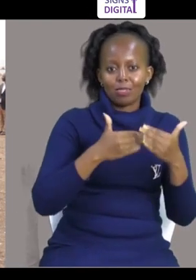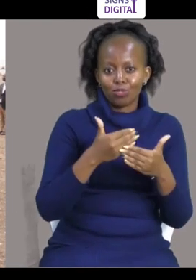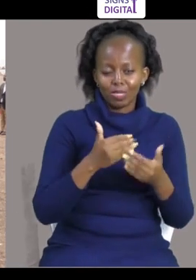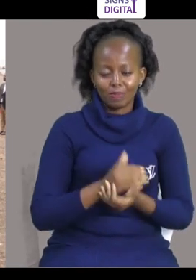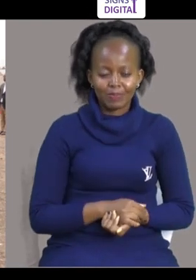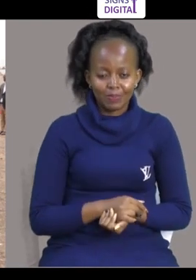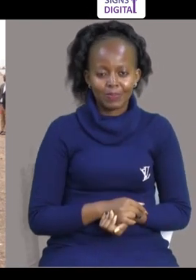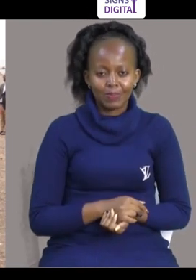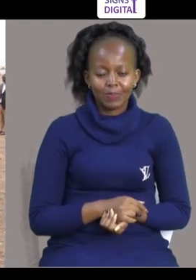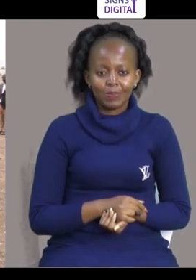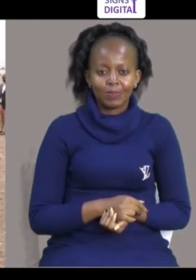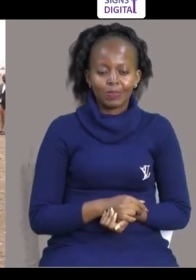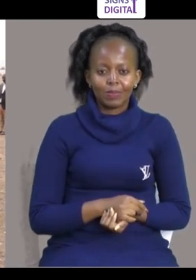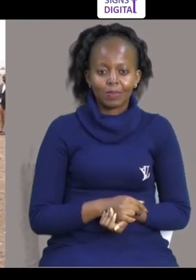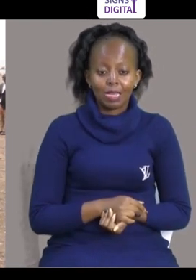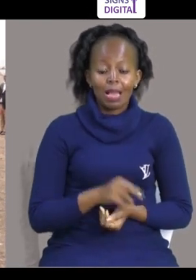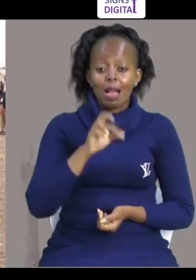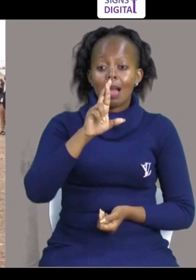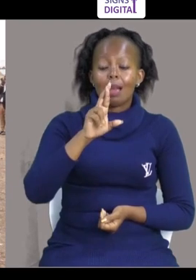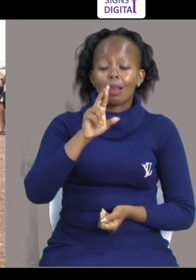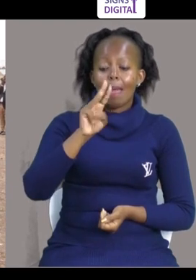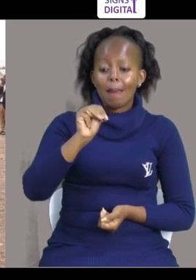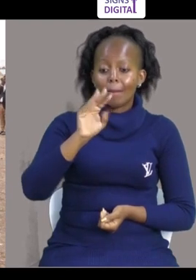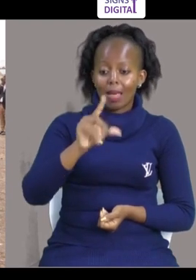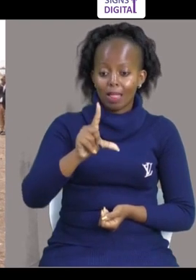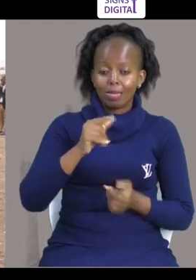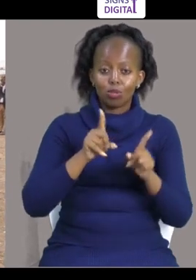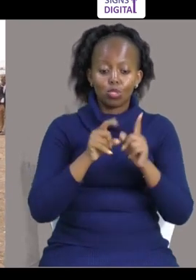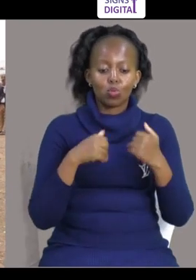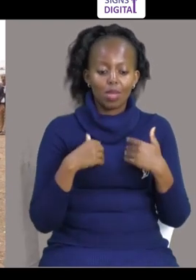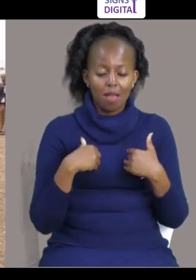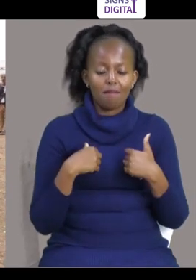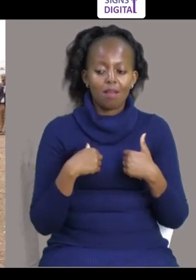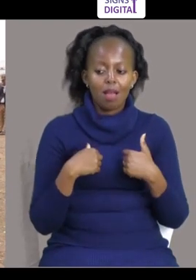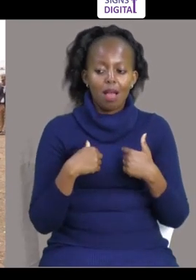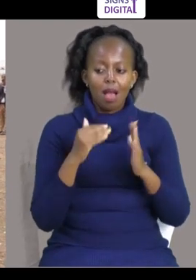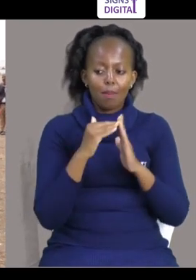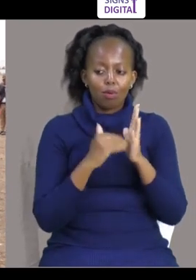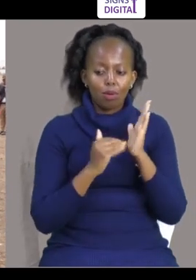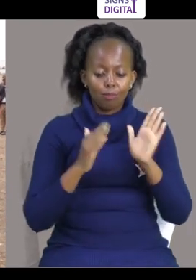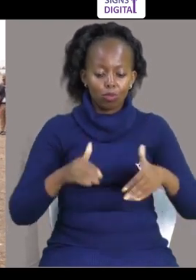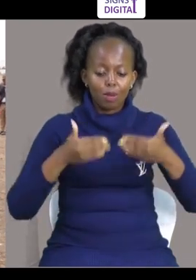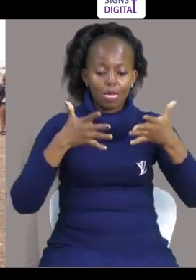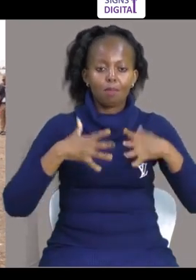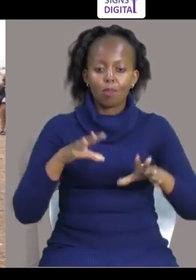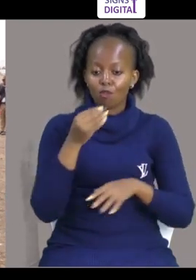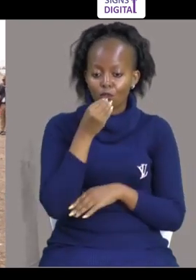Mavali Ya Kujikuja Recovery Mission For Life Pia Tumekua Na Idara Ya Kukatia Watu Chakula Katika Mudwani